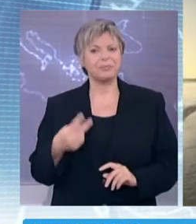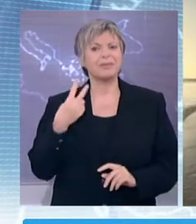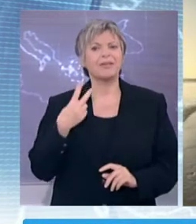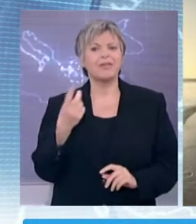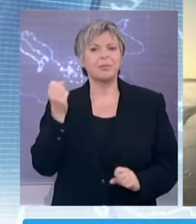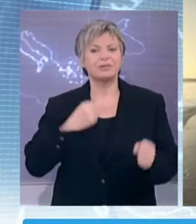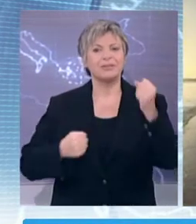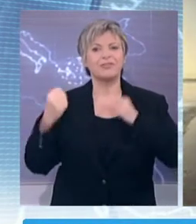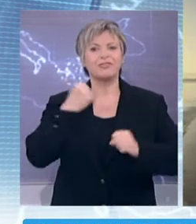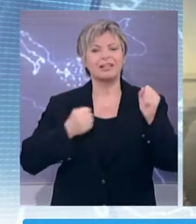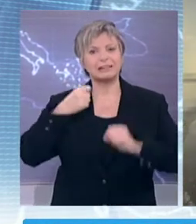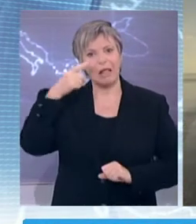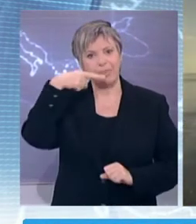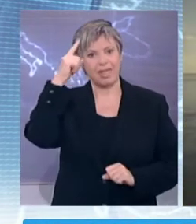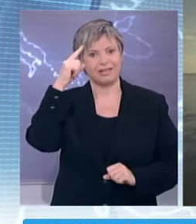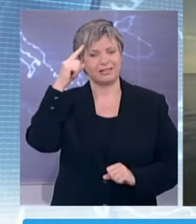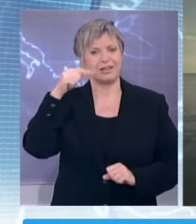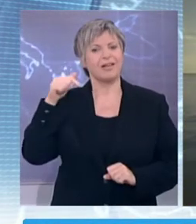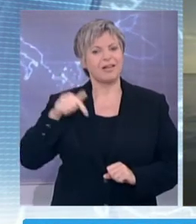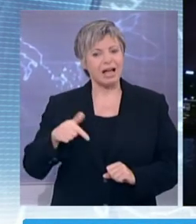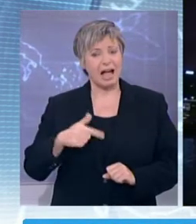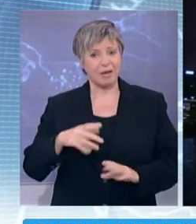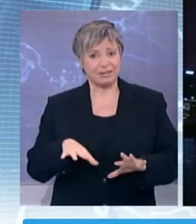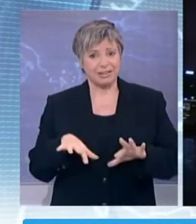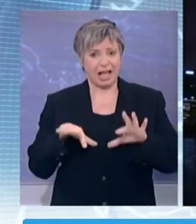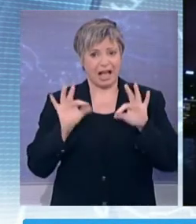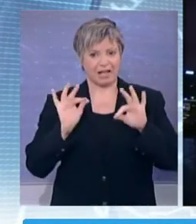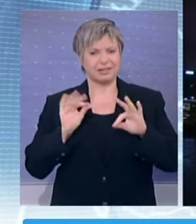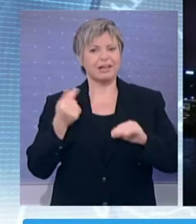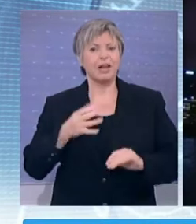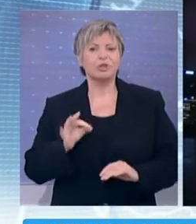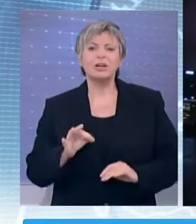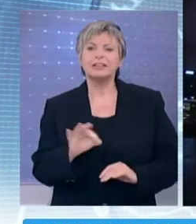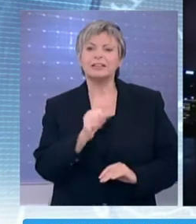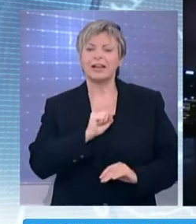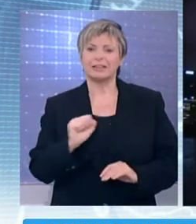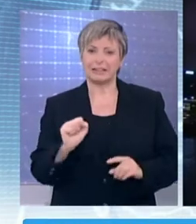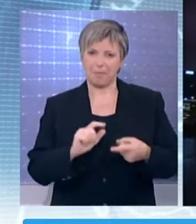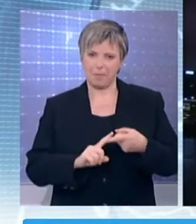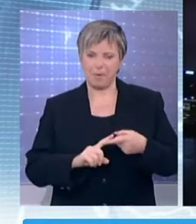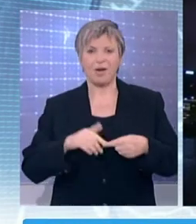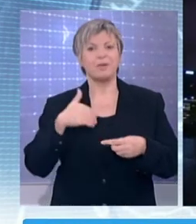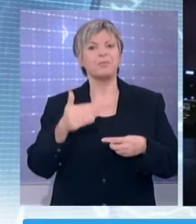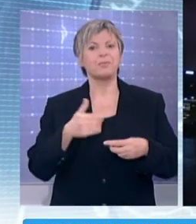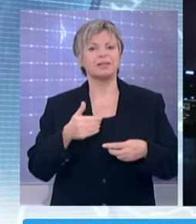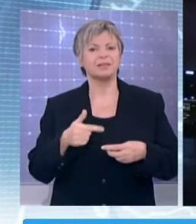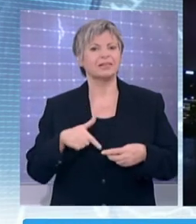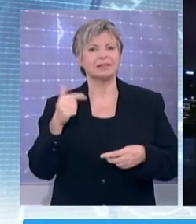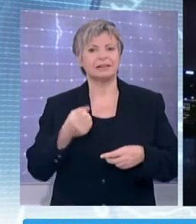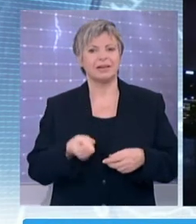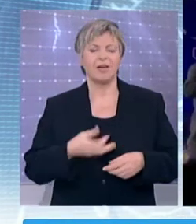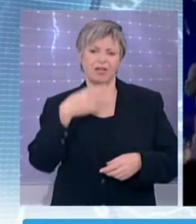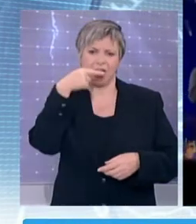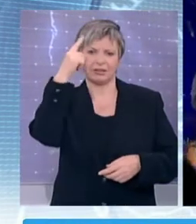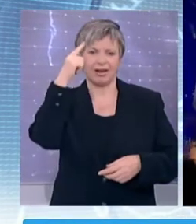υποδέχτηκαν πρώτες και με ελπίδες την Ανατολή της καινούριας χρονιάς με τα νησιά Σαμώα να κλέβουν την πρωτιά και να ακολουθεί η πρώτη μεγαλούπολη το Όκλαντ της Νέας